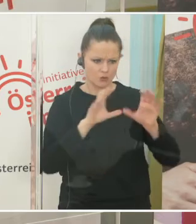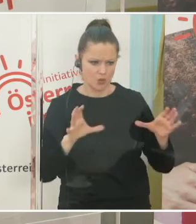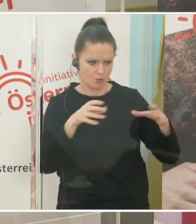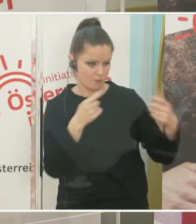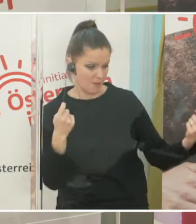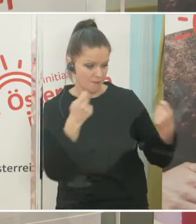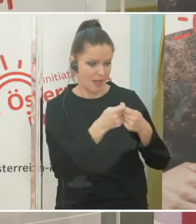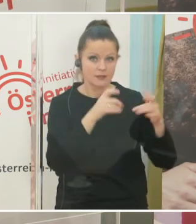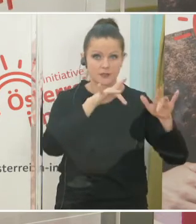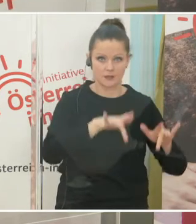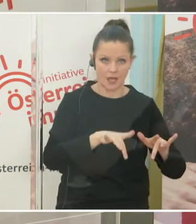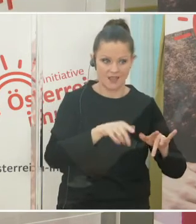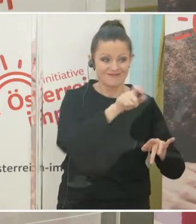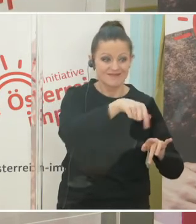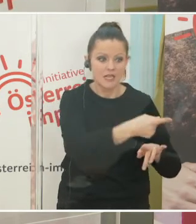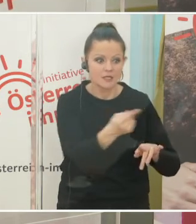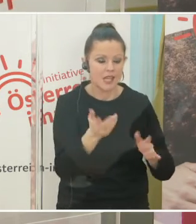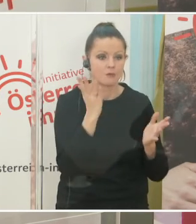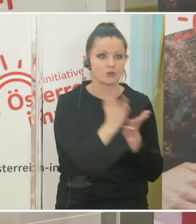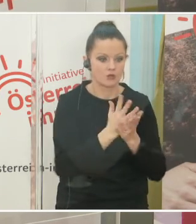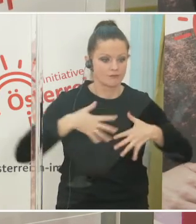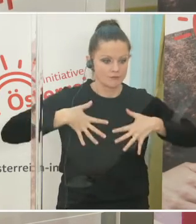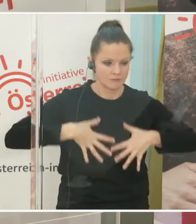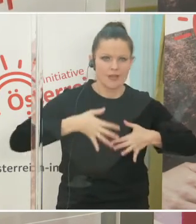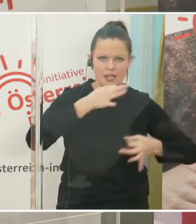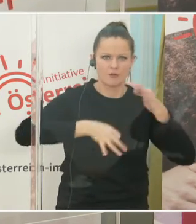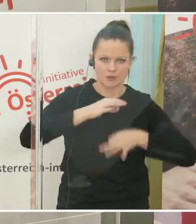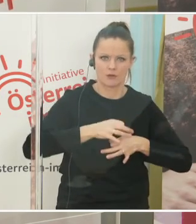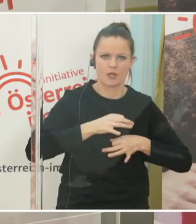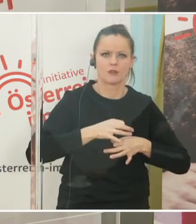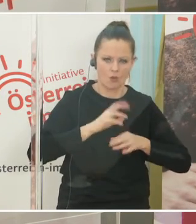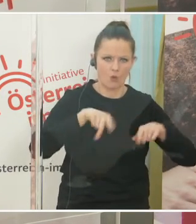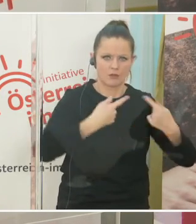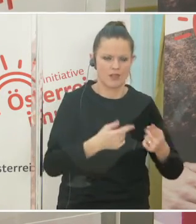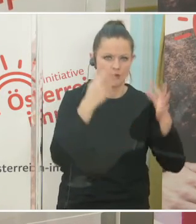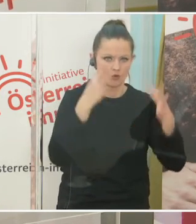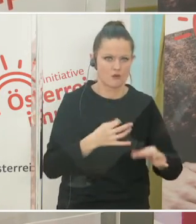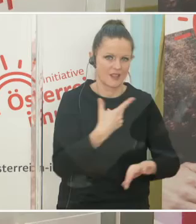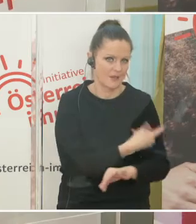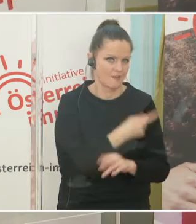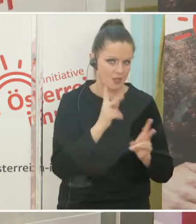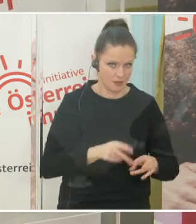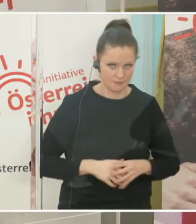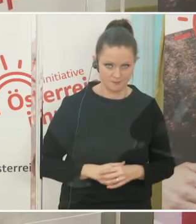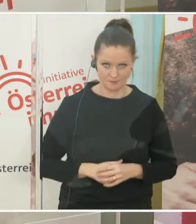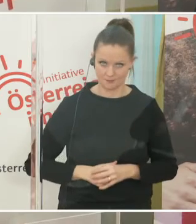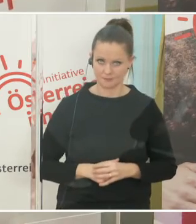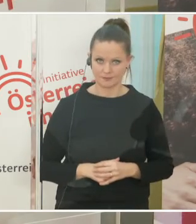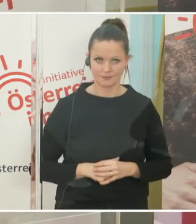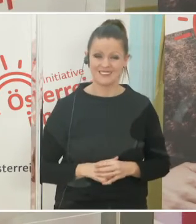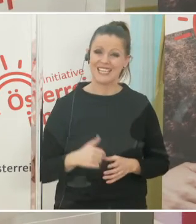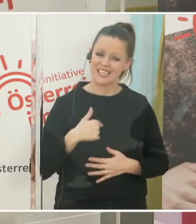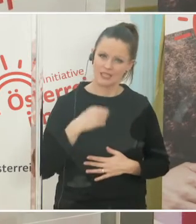ist, informierte Menschen zügig und geordnet geimpft werden können. Ich glaube